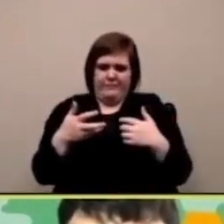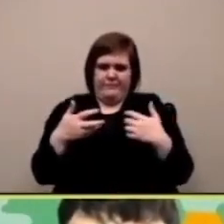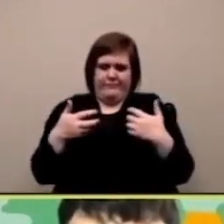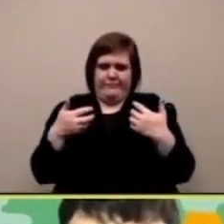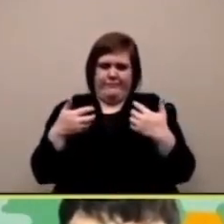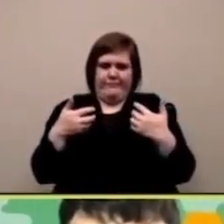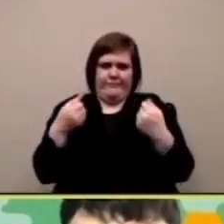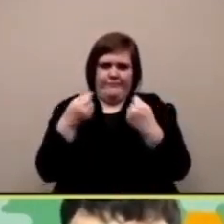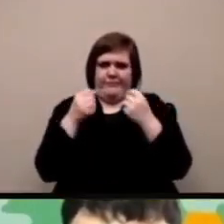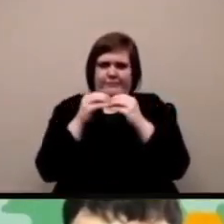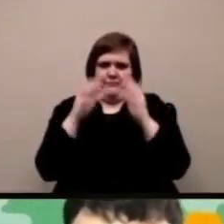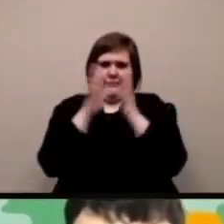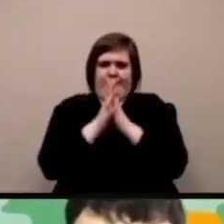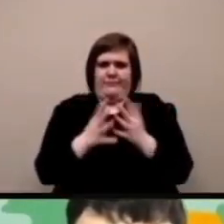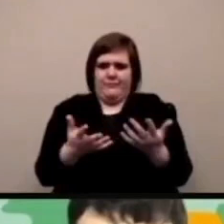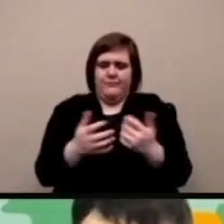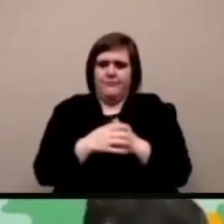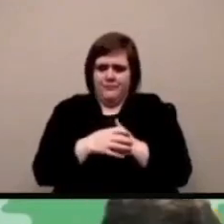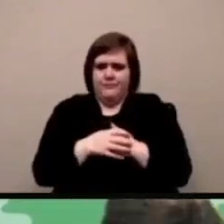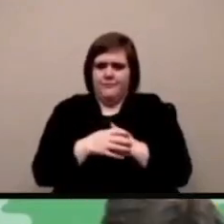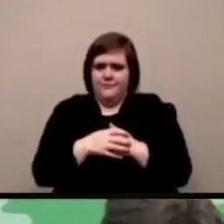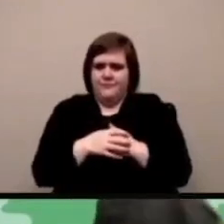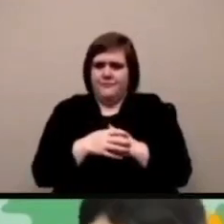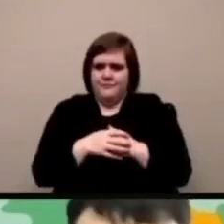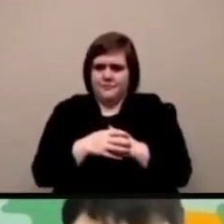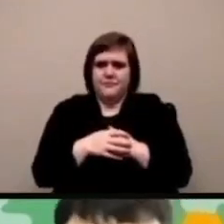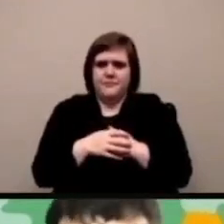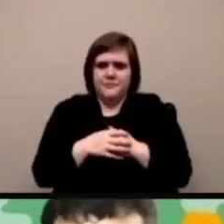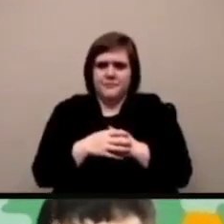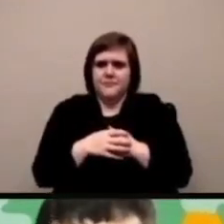dall'altra e pertanto è come se le cose